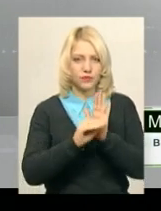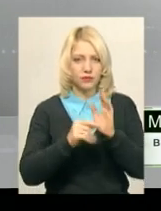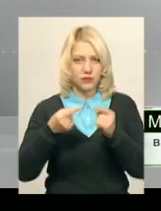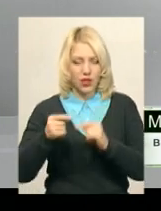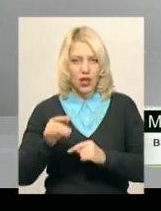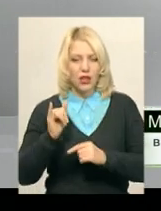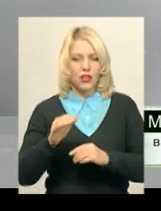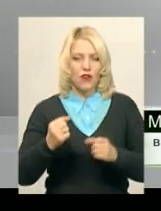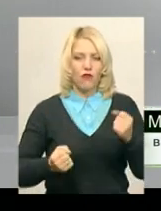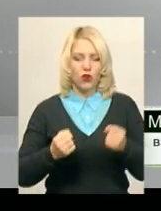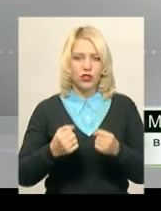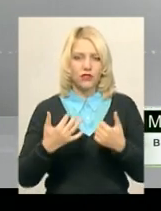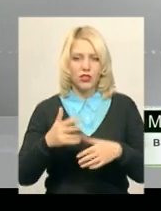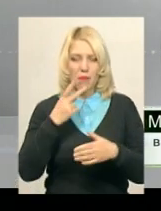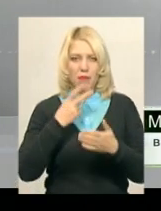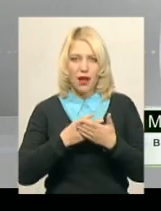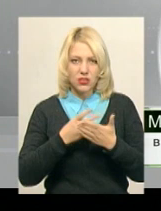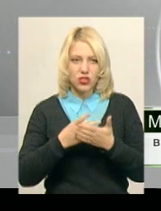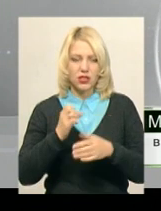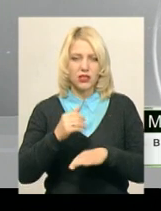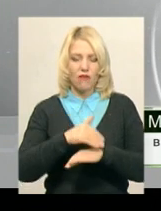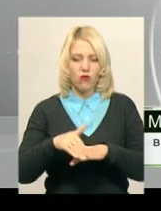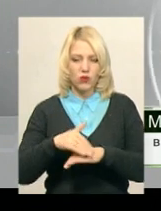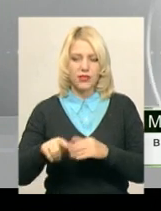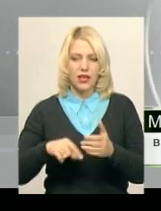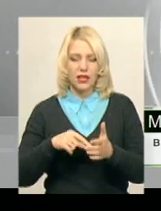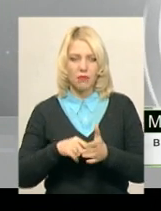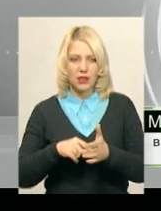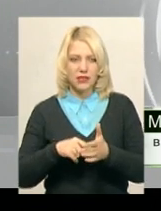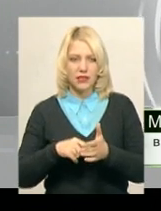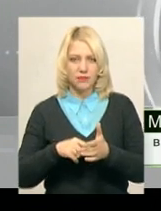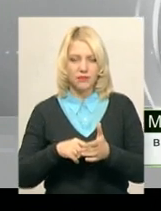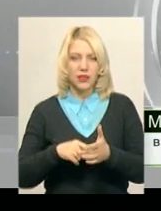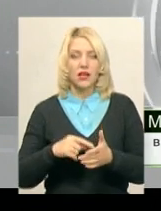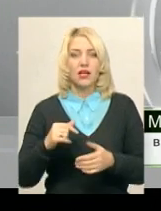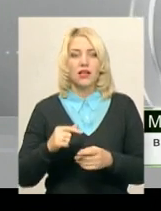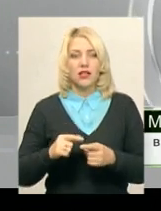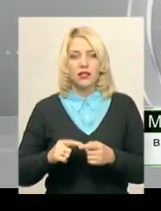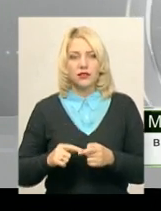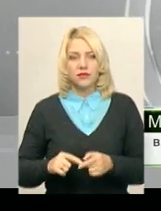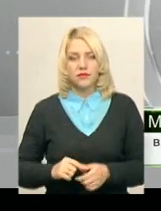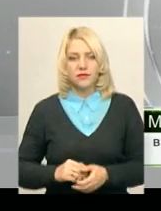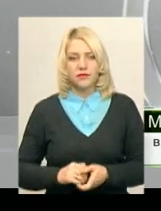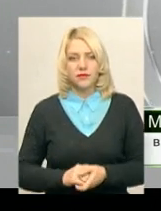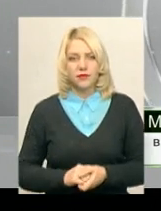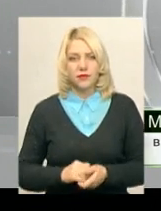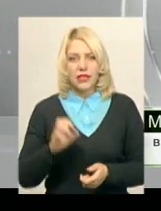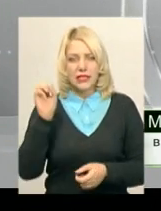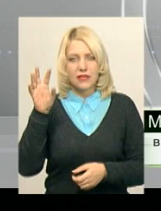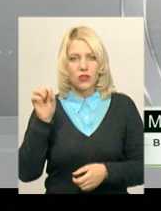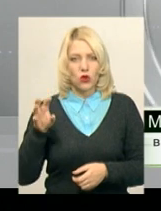водії вже могли це бачити і на вулицях міста, коржуючим містом вночі. Тобто, якщо раніше наші світлофори